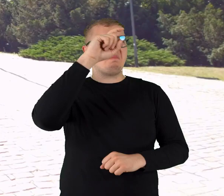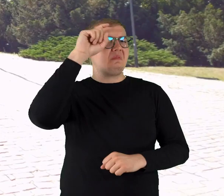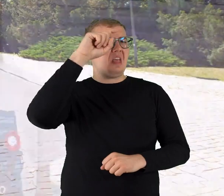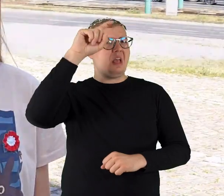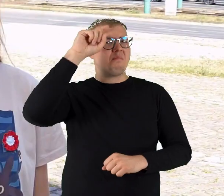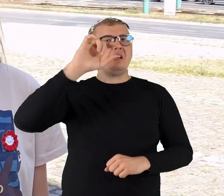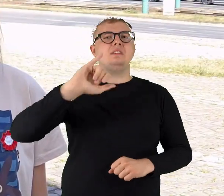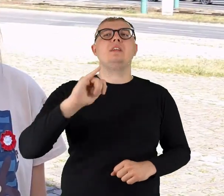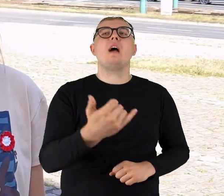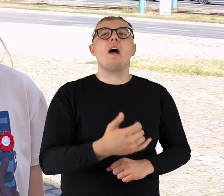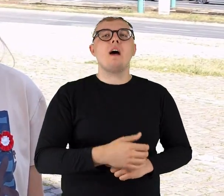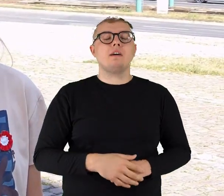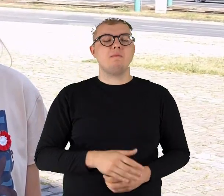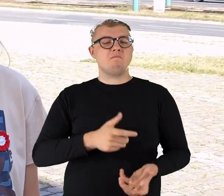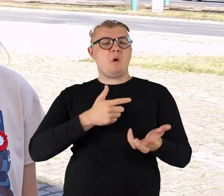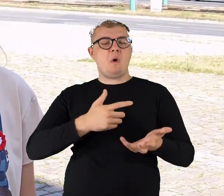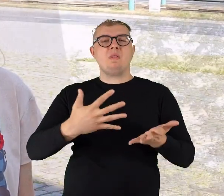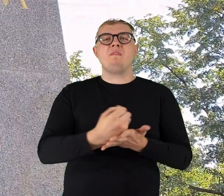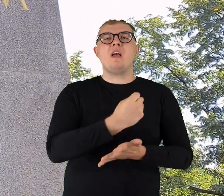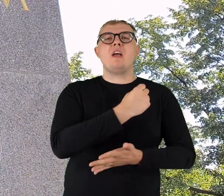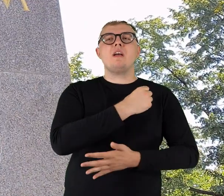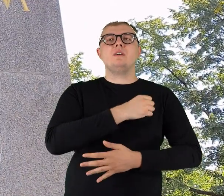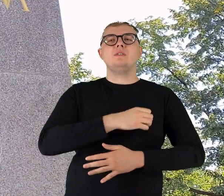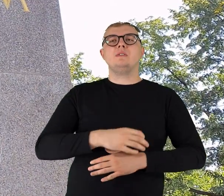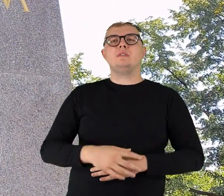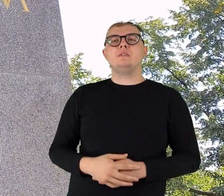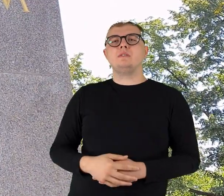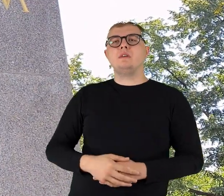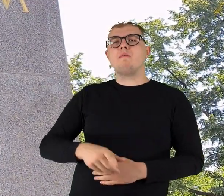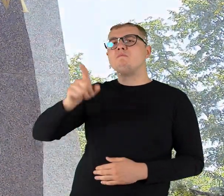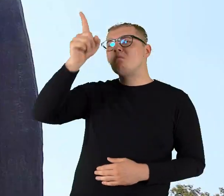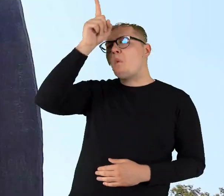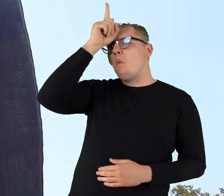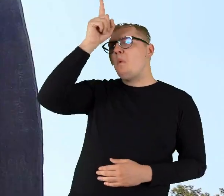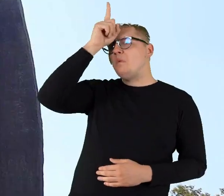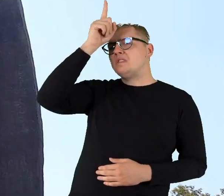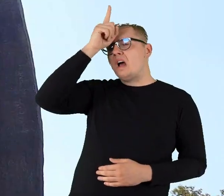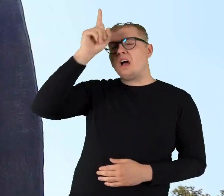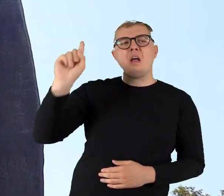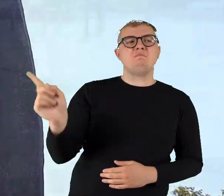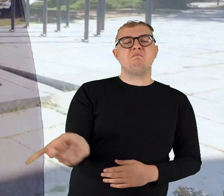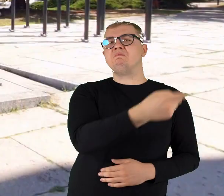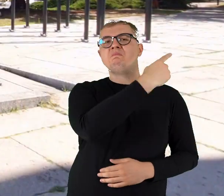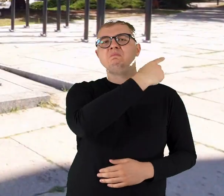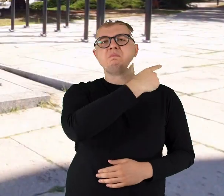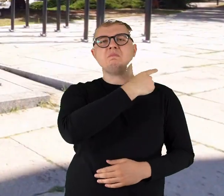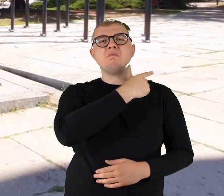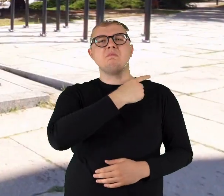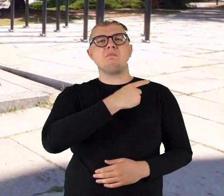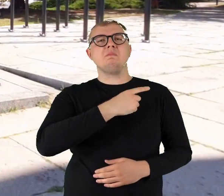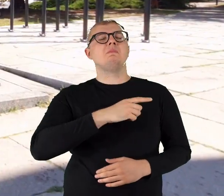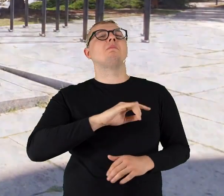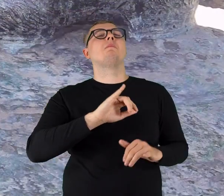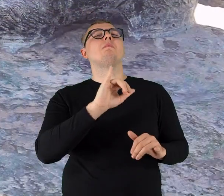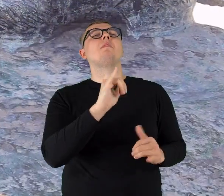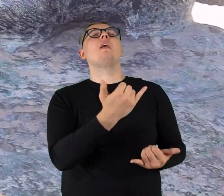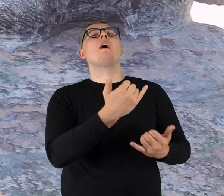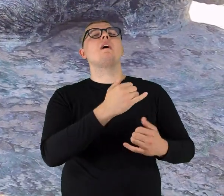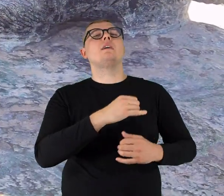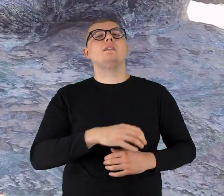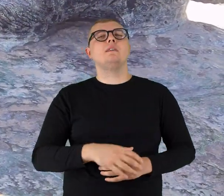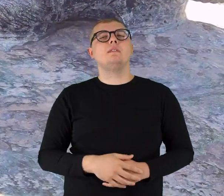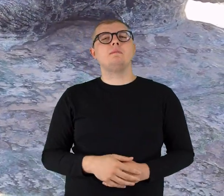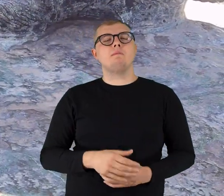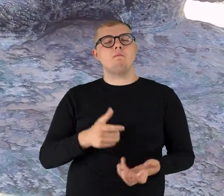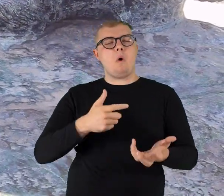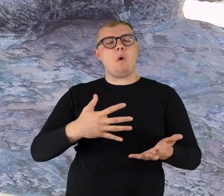hajmatu Hej za broń Jak prusaka się wypędza śpiesznie Do hajmatu Hej